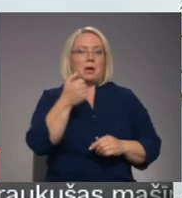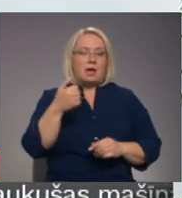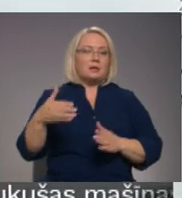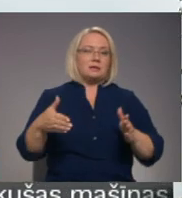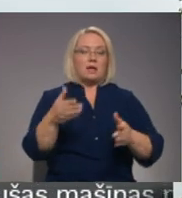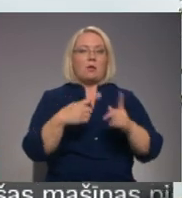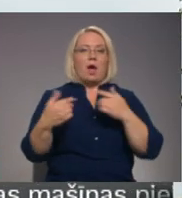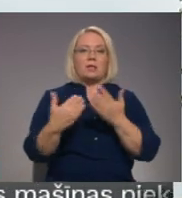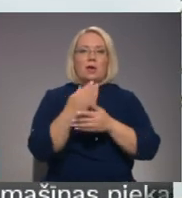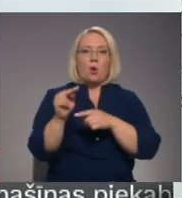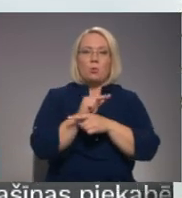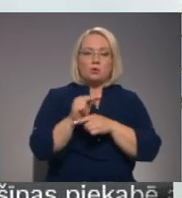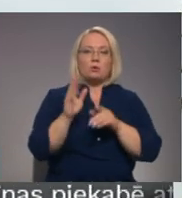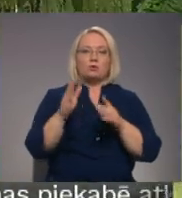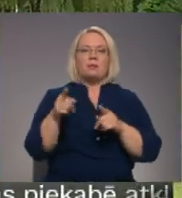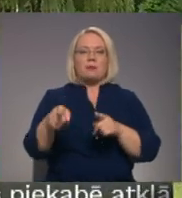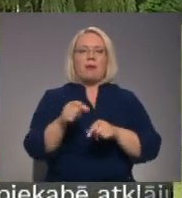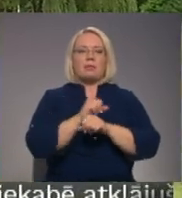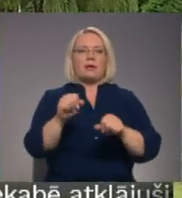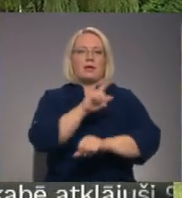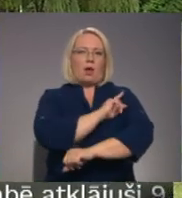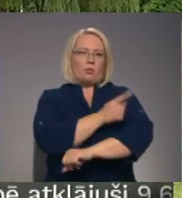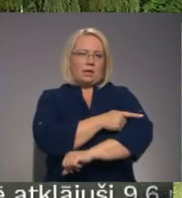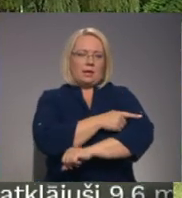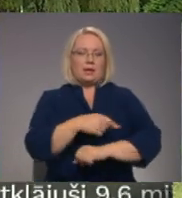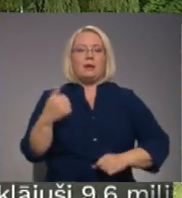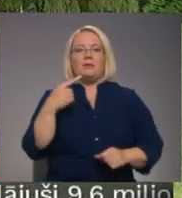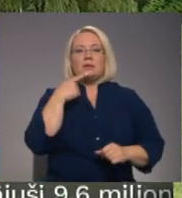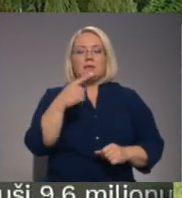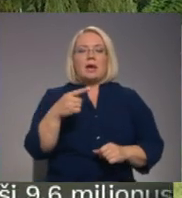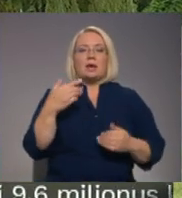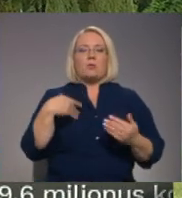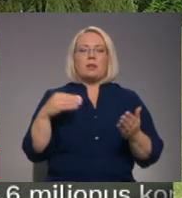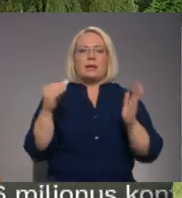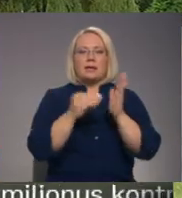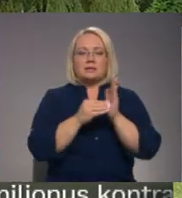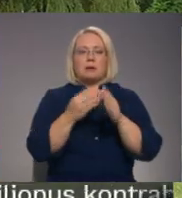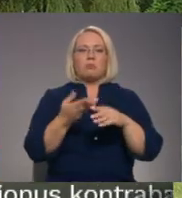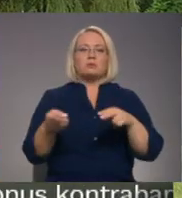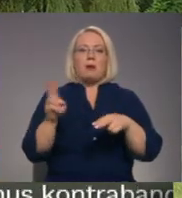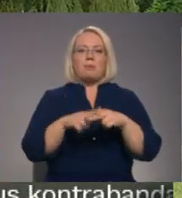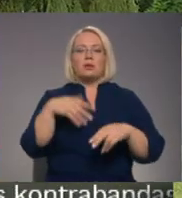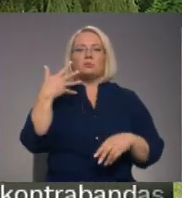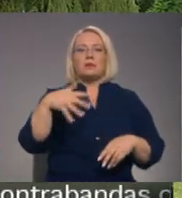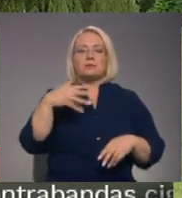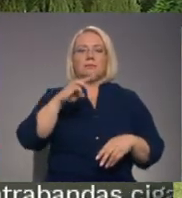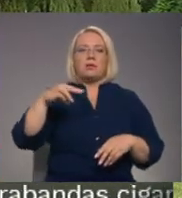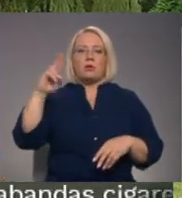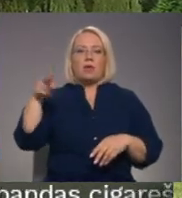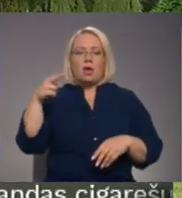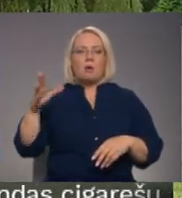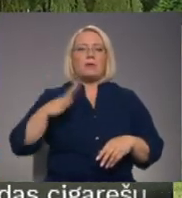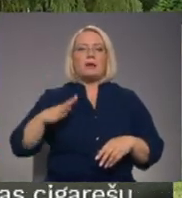atjaunošana turpināsies tikpat jaudīgi. Šobrīd indikatīvi ir iezīmēta, ka varētu būt papildus 50 miljoni eiro, bet ir jāsagaida